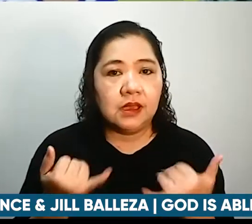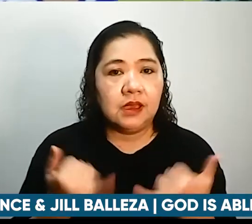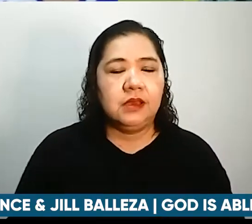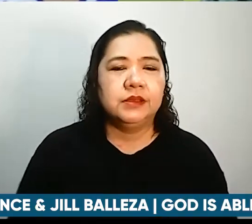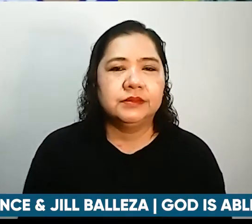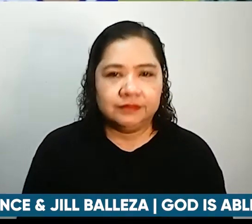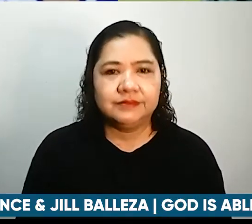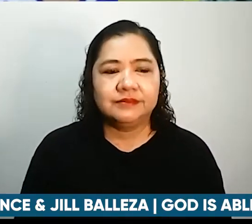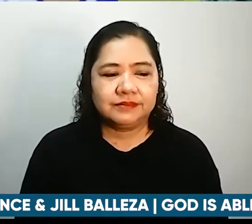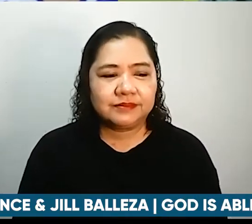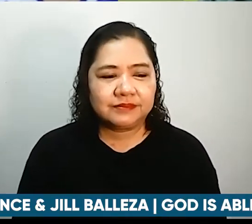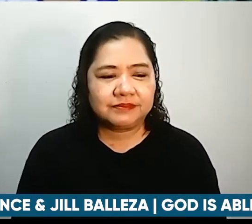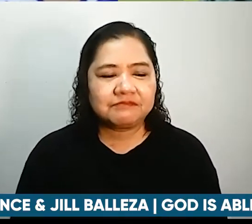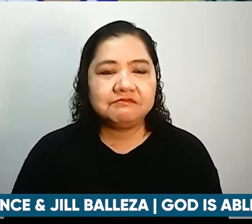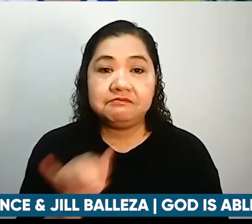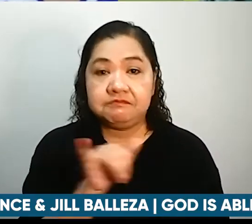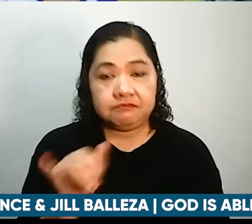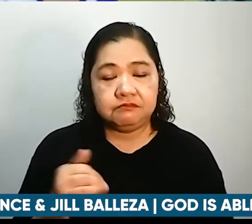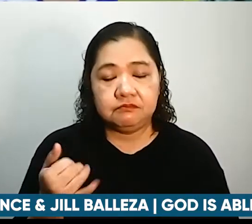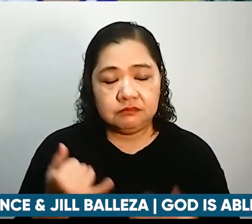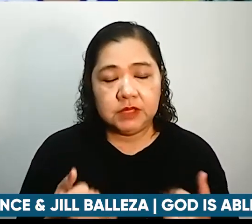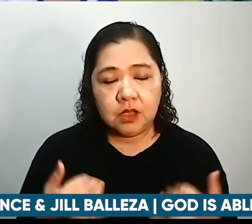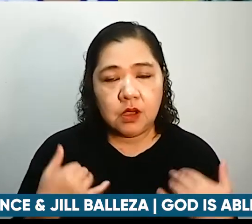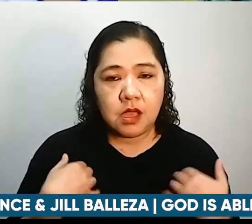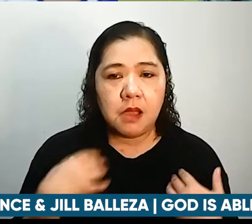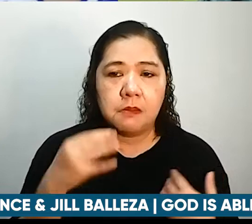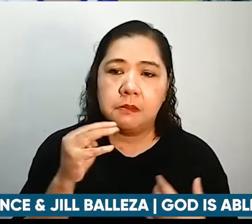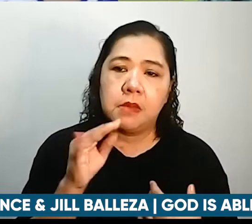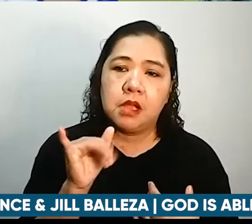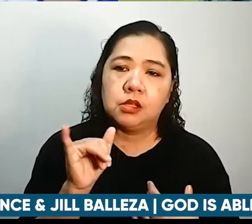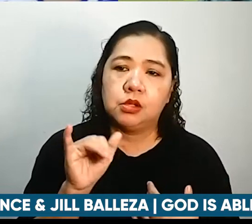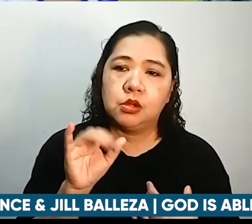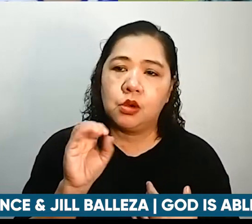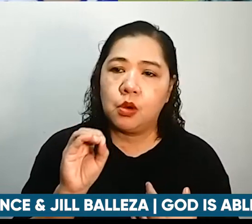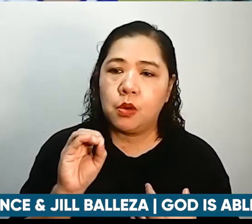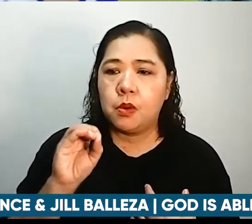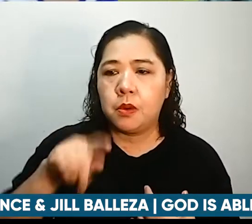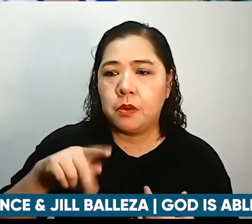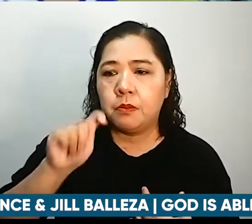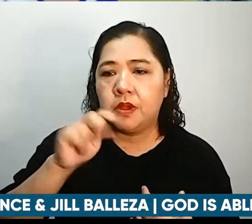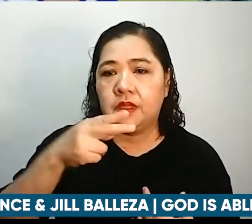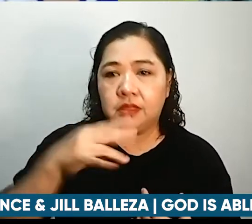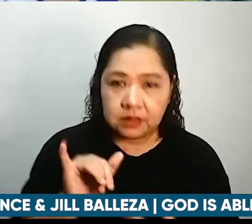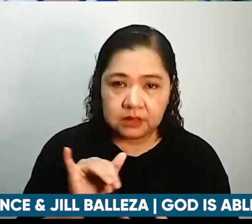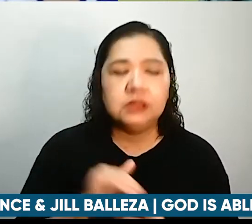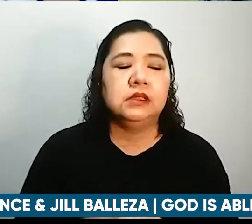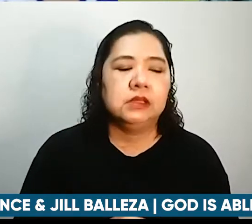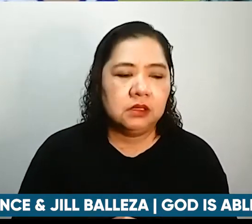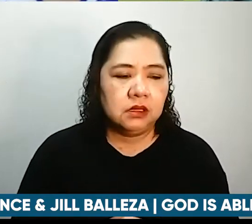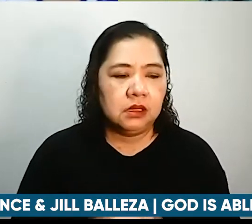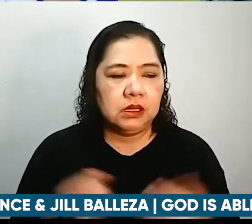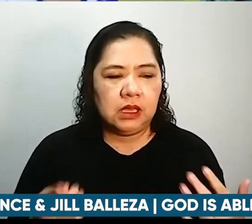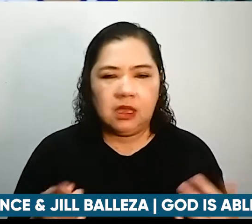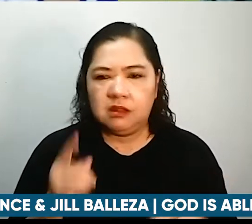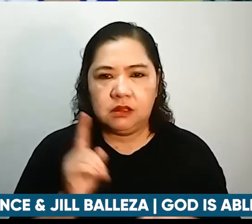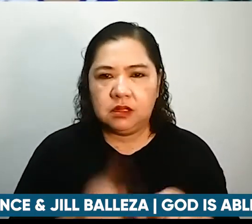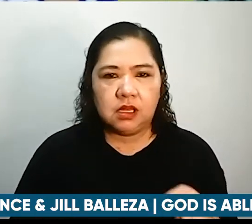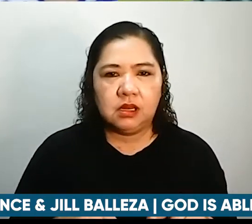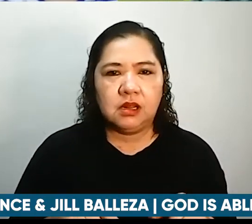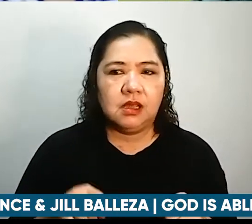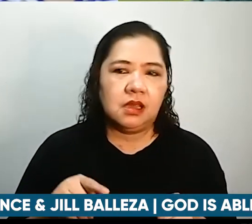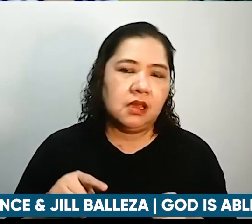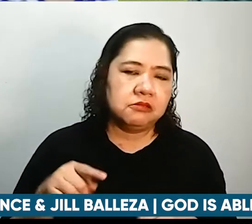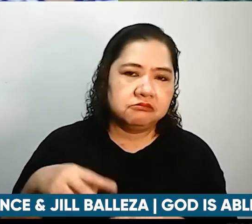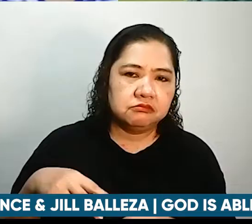Ngayon, ganun pa rin. May may opati pa rin ako. Hindi pa rin ako nakakatayo. Hindi pa rin nakakaupo mag-isa. And in-assist